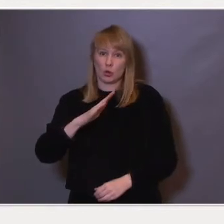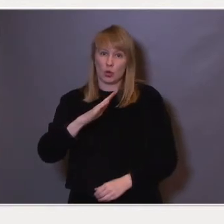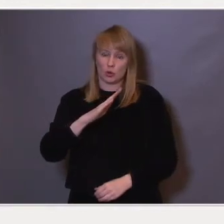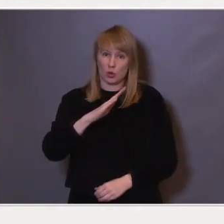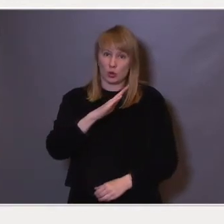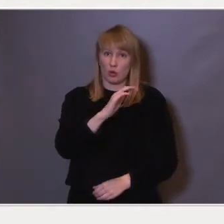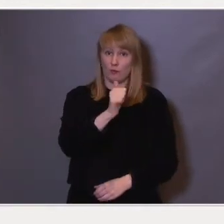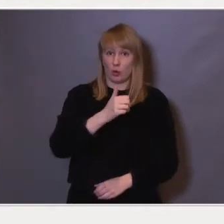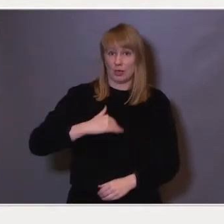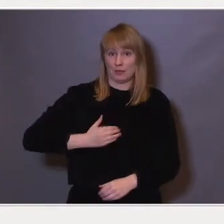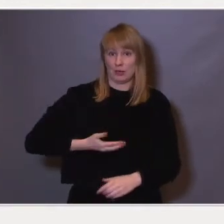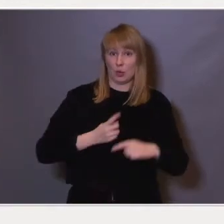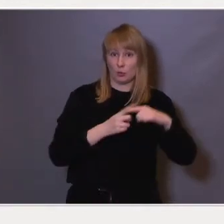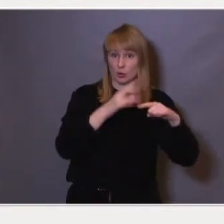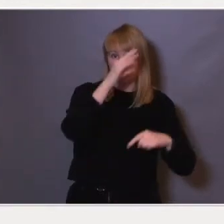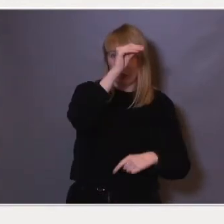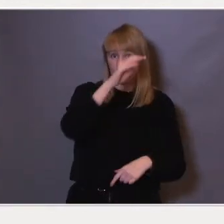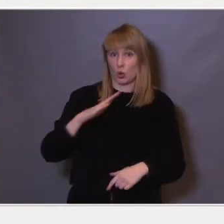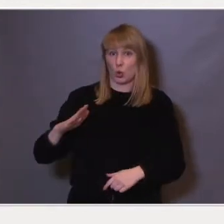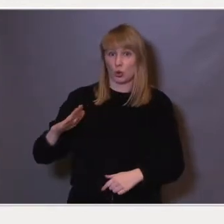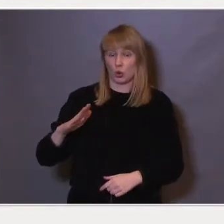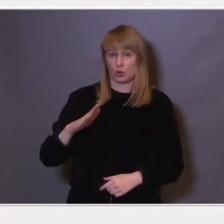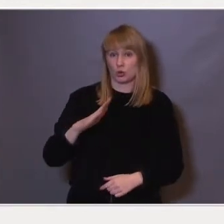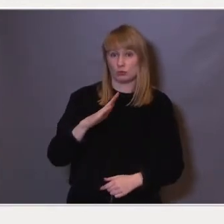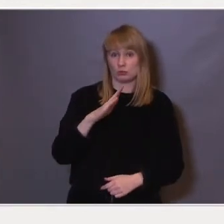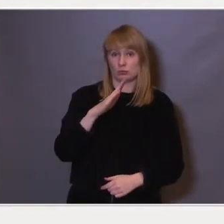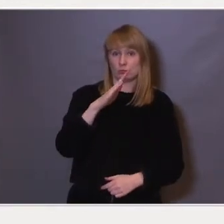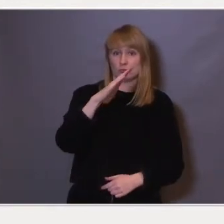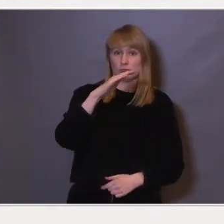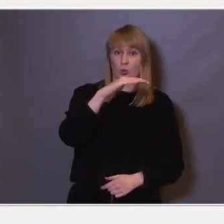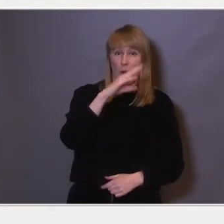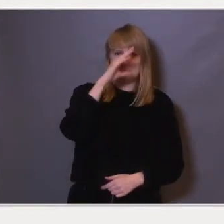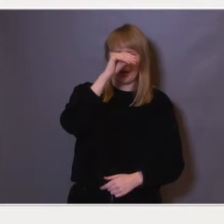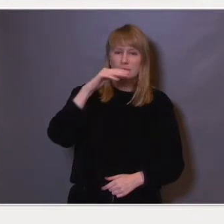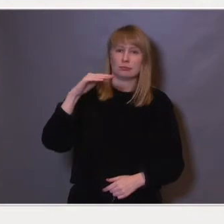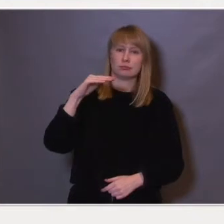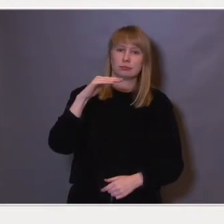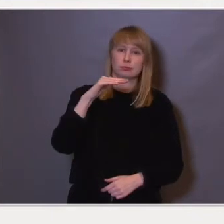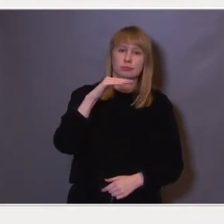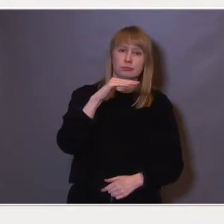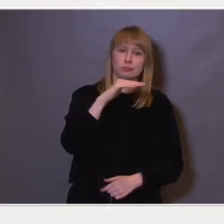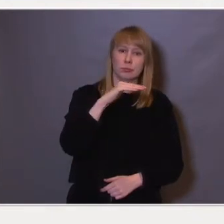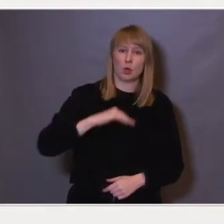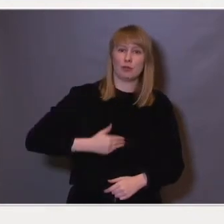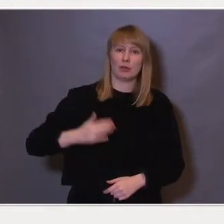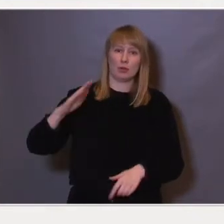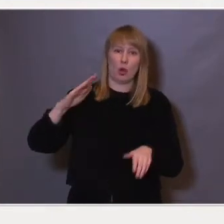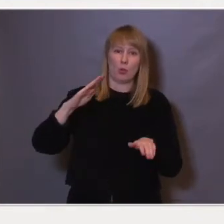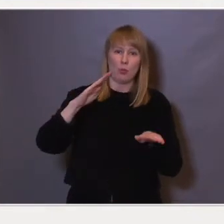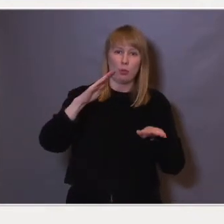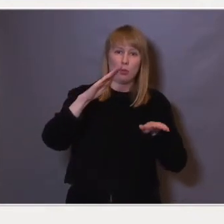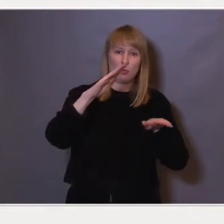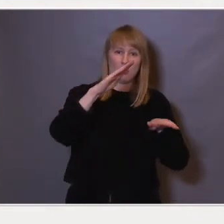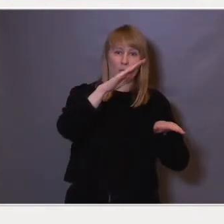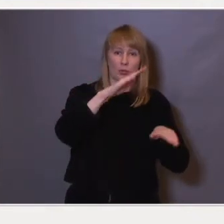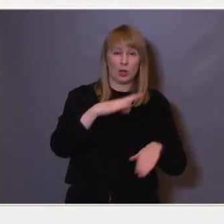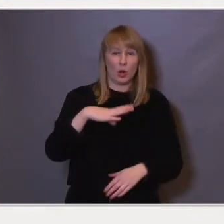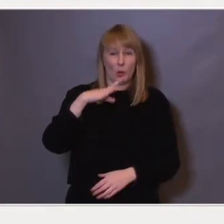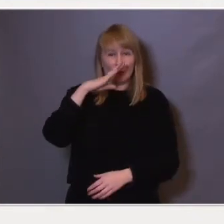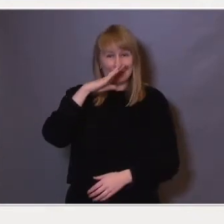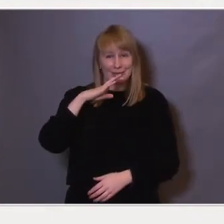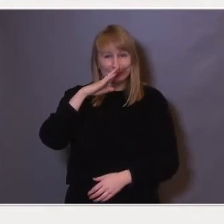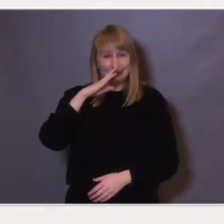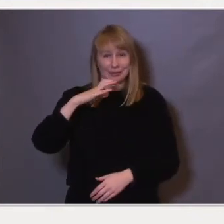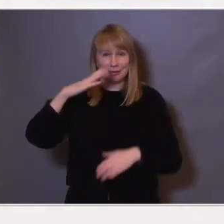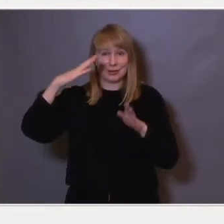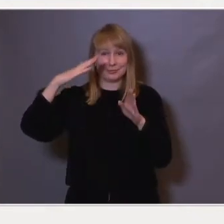-tallet både for kvinner og menn. Og så flater den noe ut for menn, fortsetter å øke for kvinner, og allerede i 1990 krysser disse